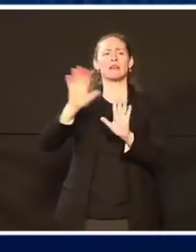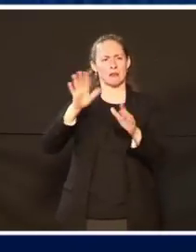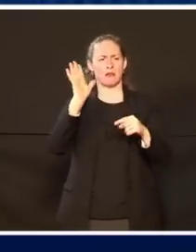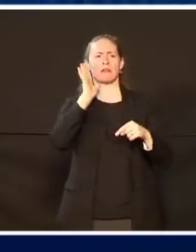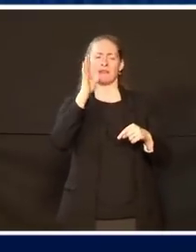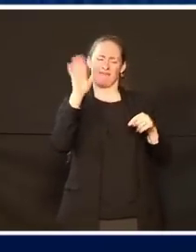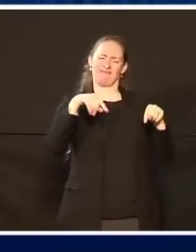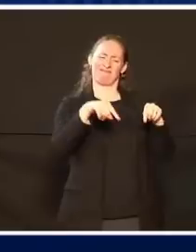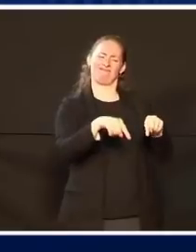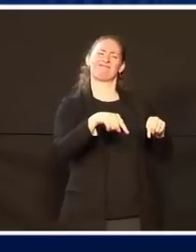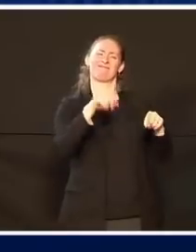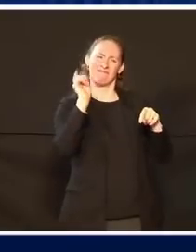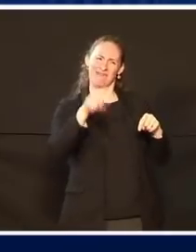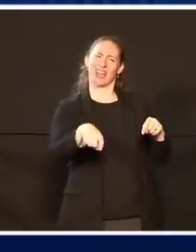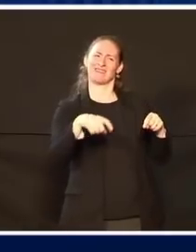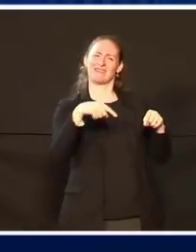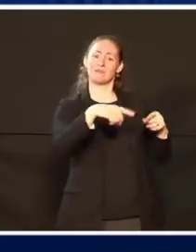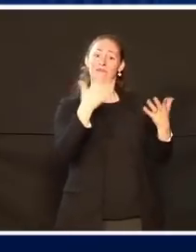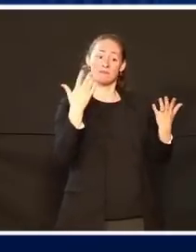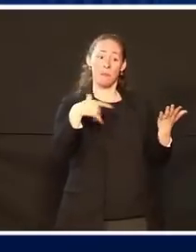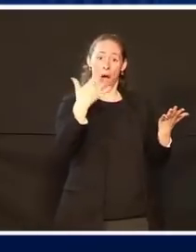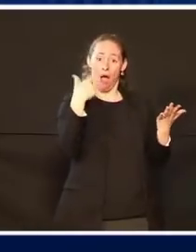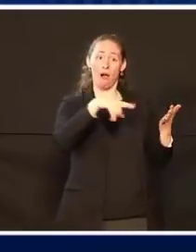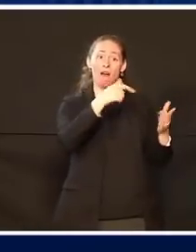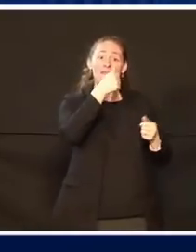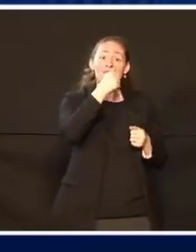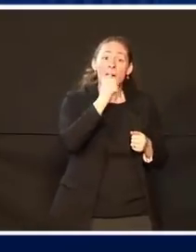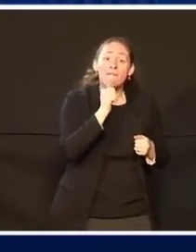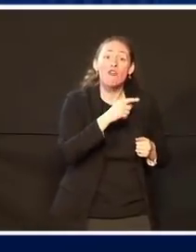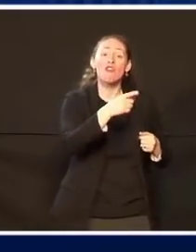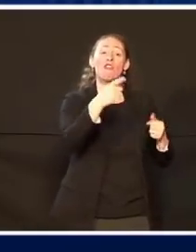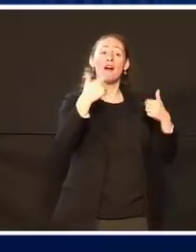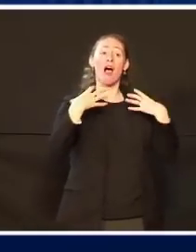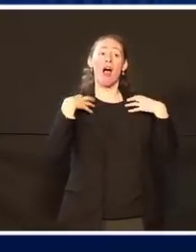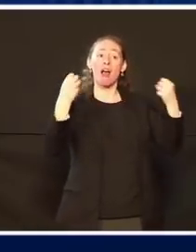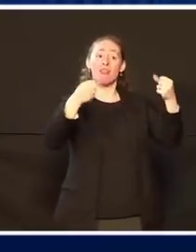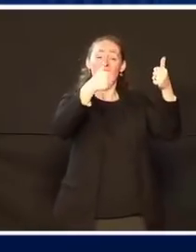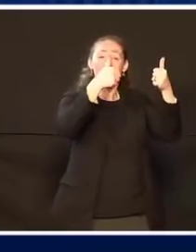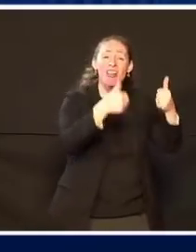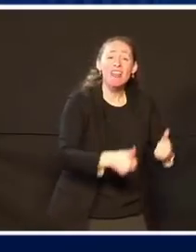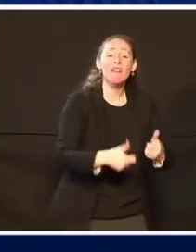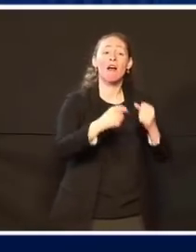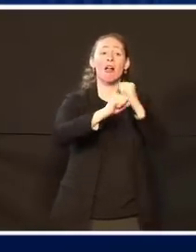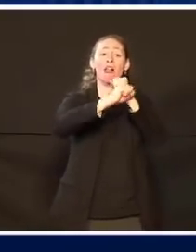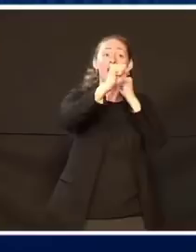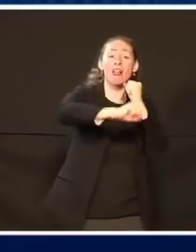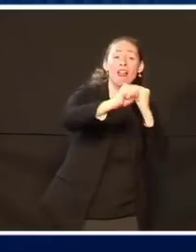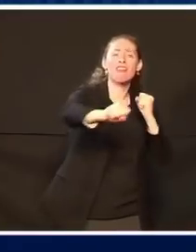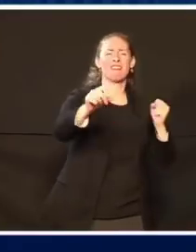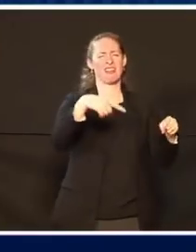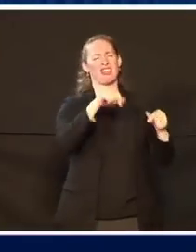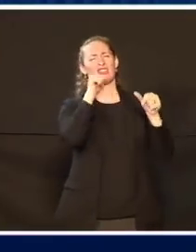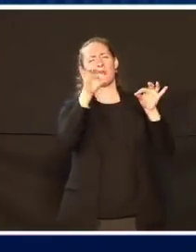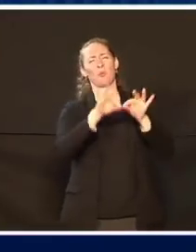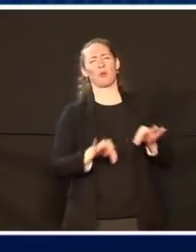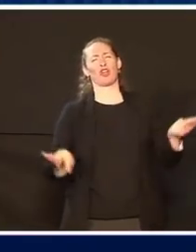lindern, und zwar so schnell wie möglich. Sekretärin Yellen spricht über den